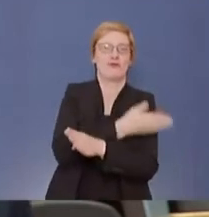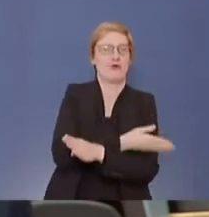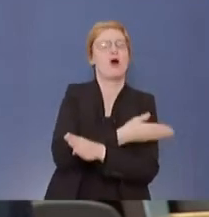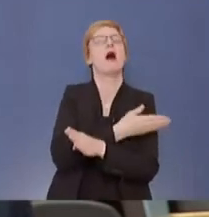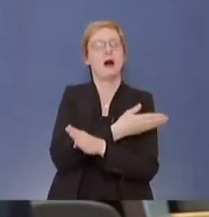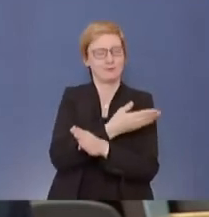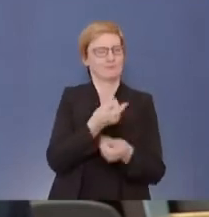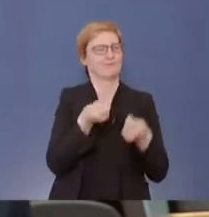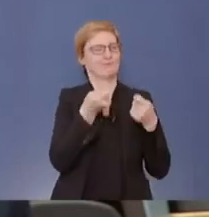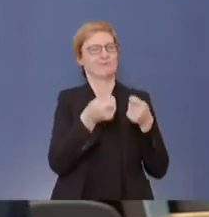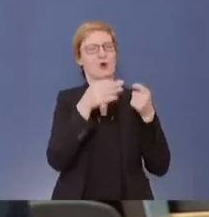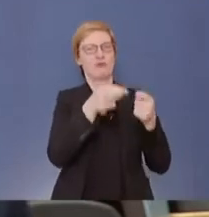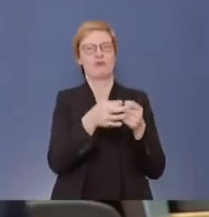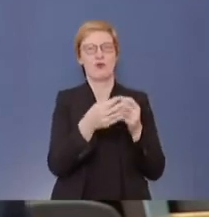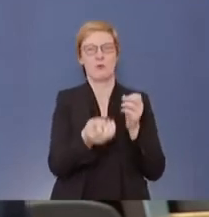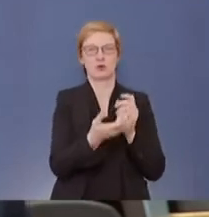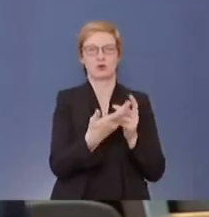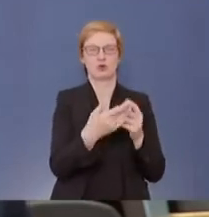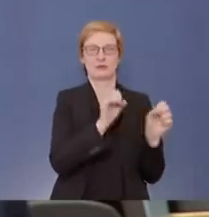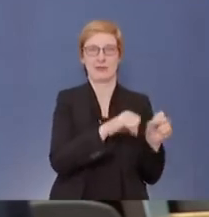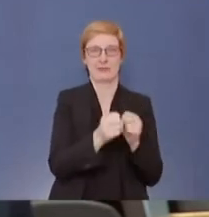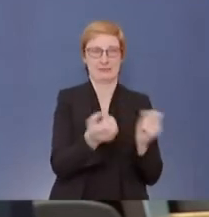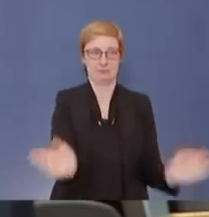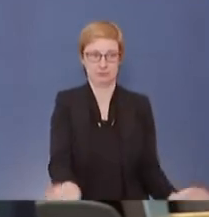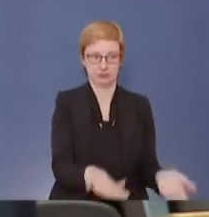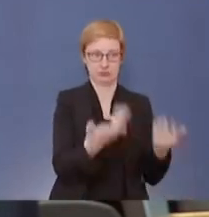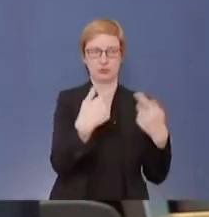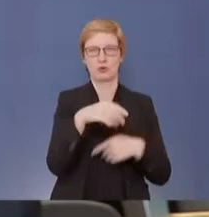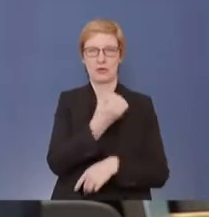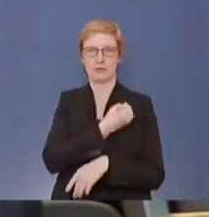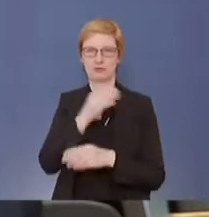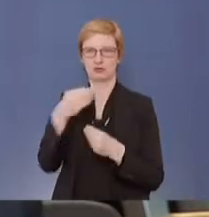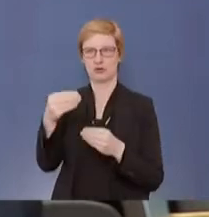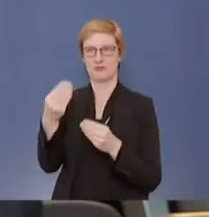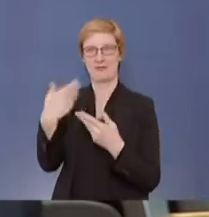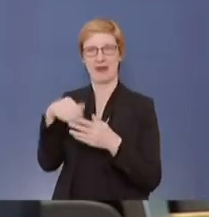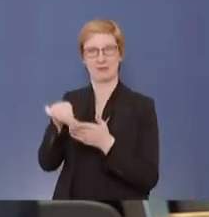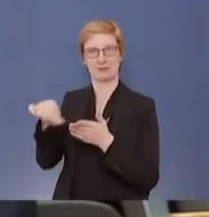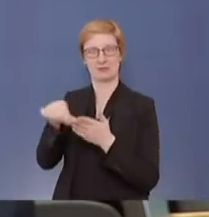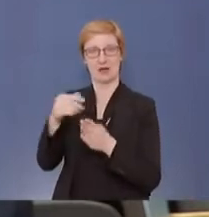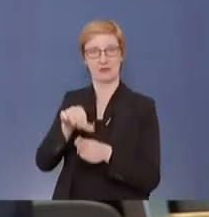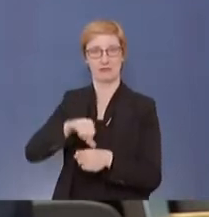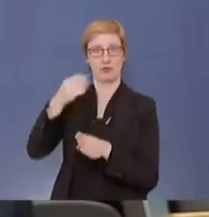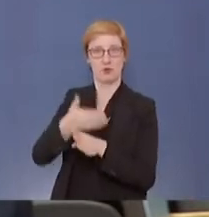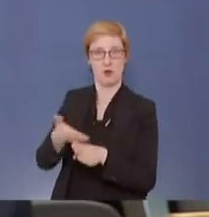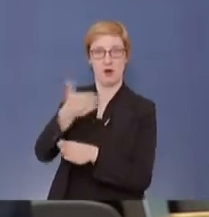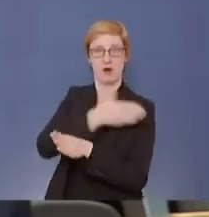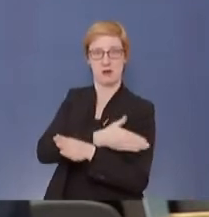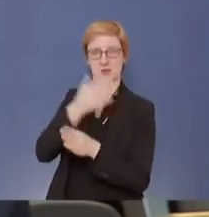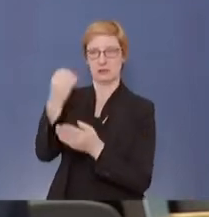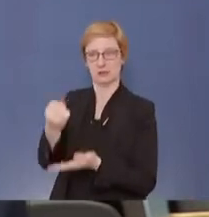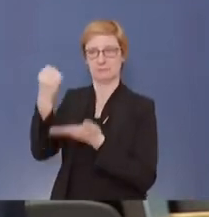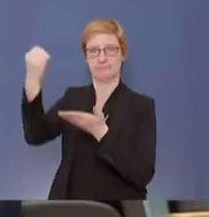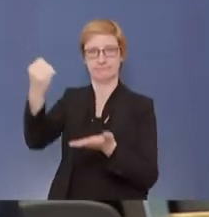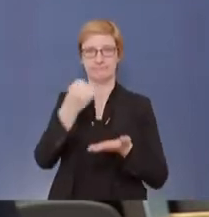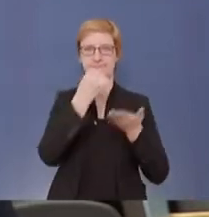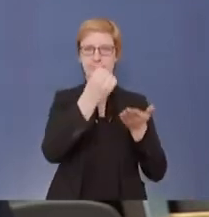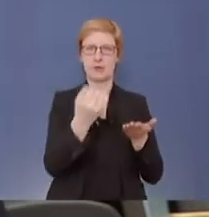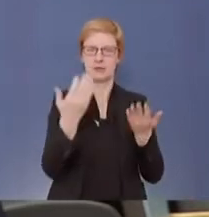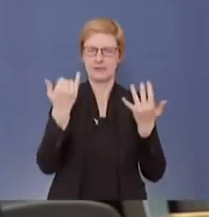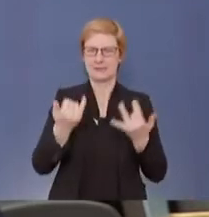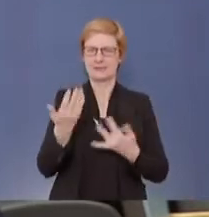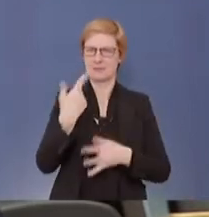Produktionskapazitäten als auch für Impfstoffe konkret, würden doch jetzt Menschen schneller geimpft werden können und